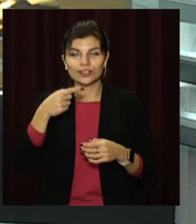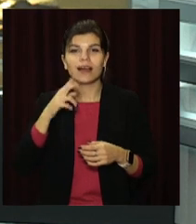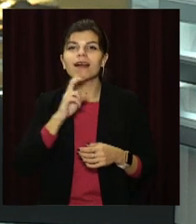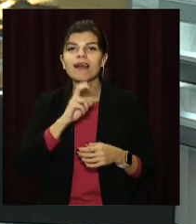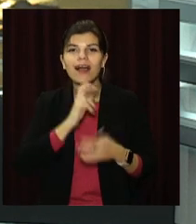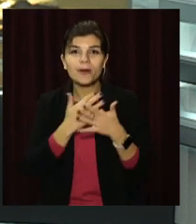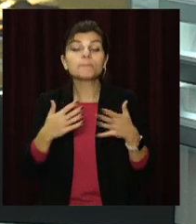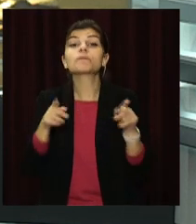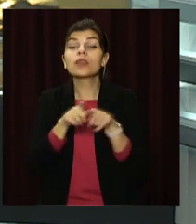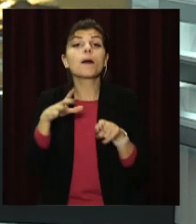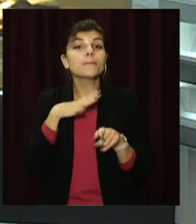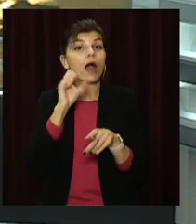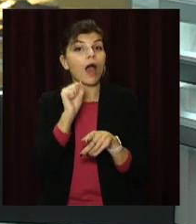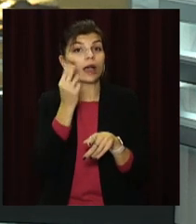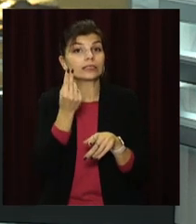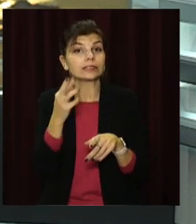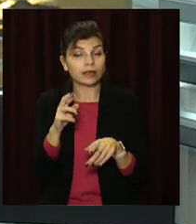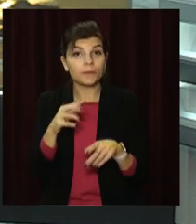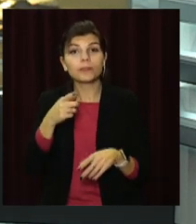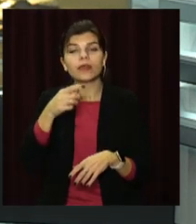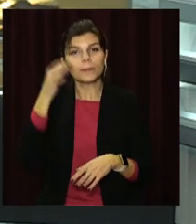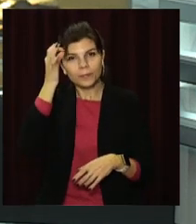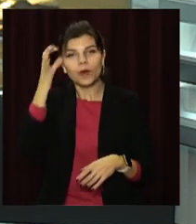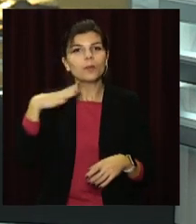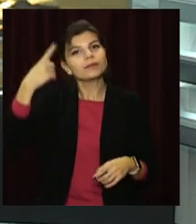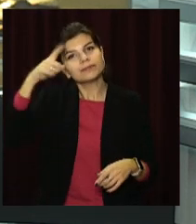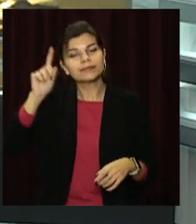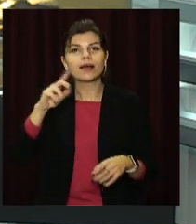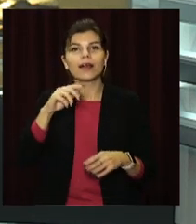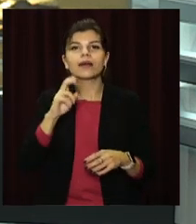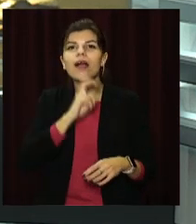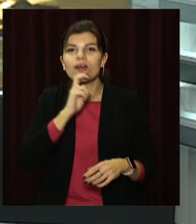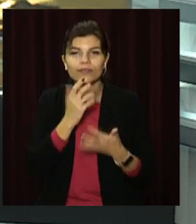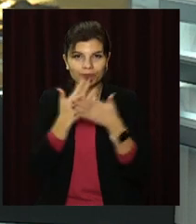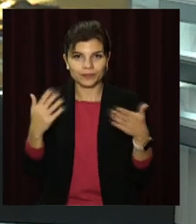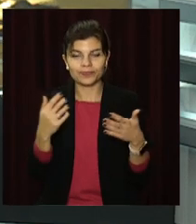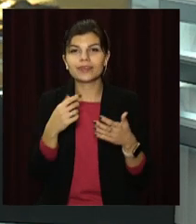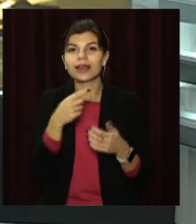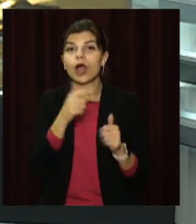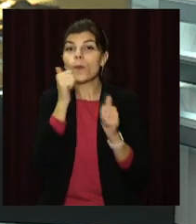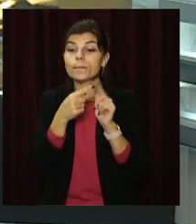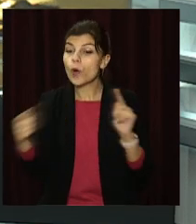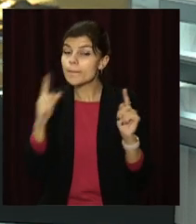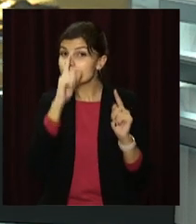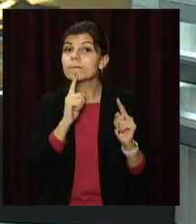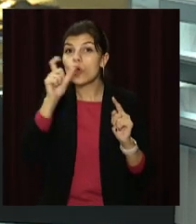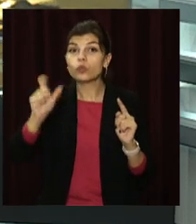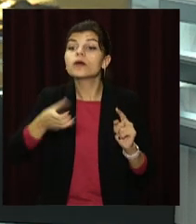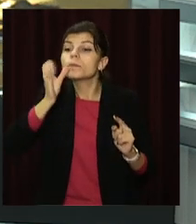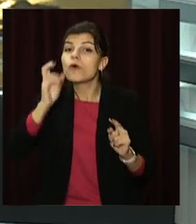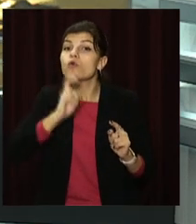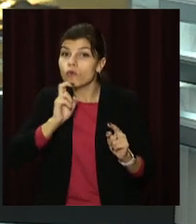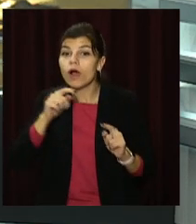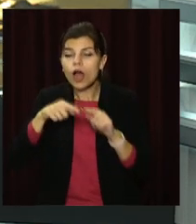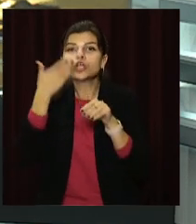одна з кав'ярень Дніпра. Протягом місяця люди купували напій, частину вирочених грошей витратили на райські яблучка, які тепер